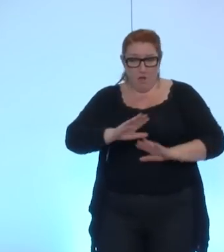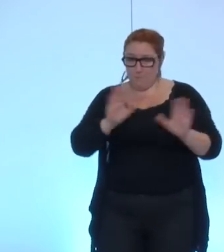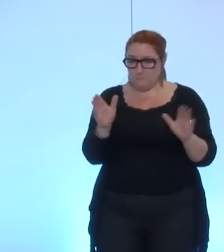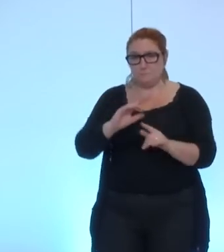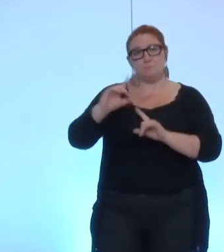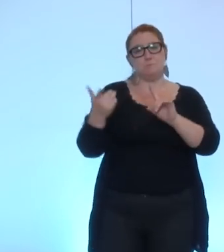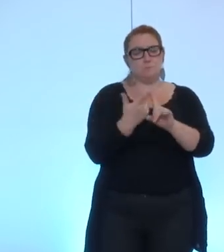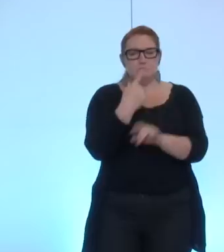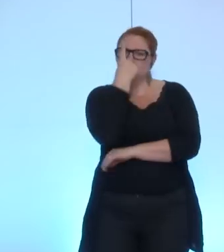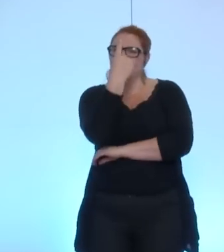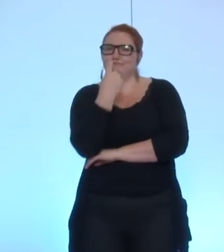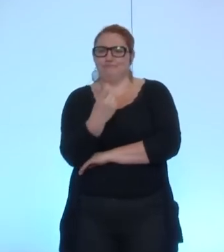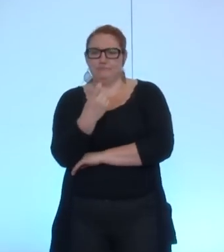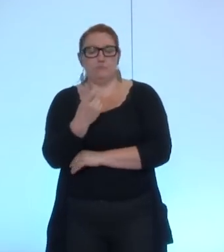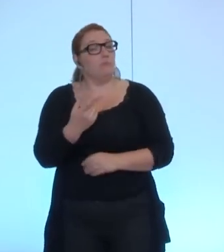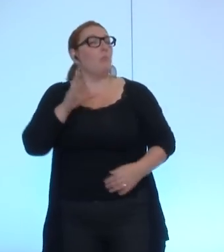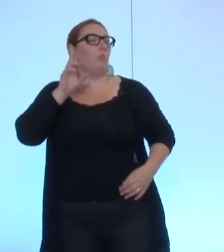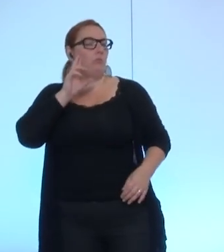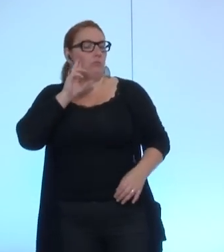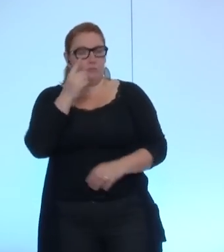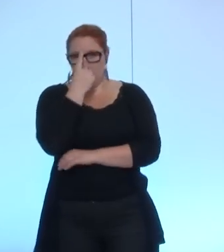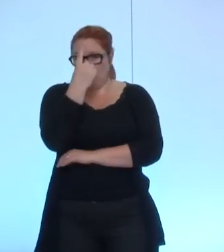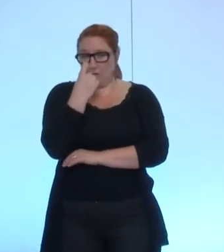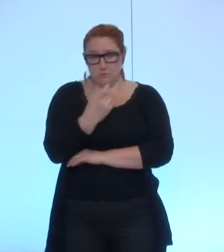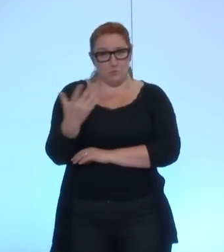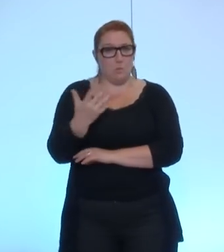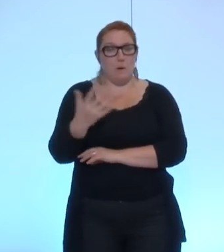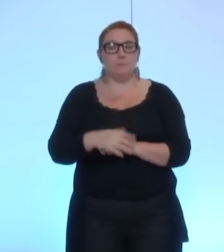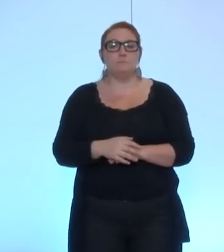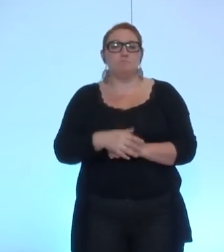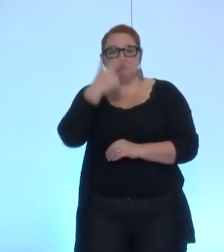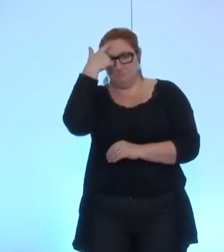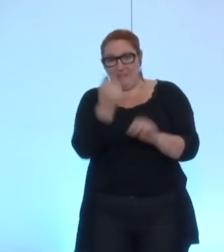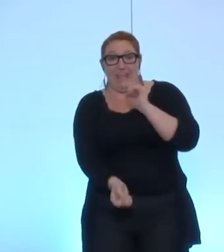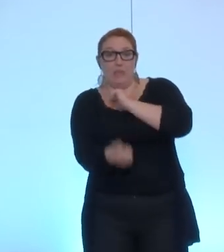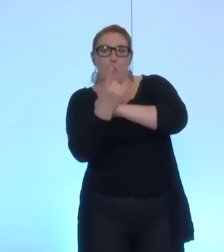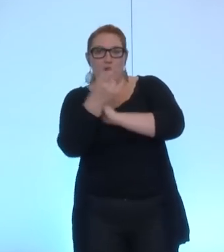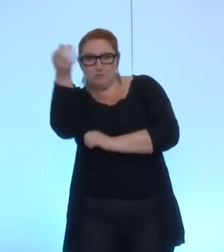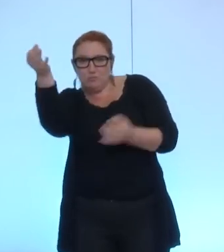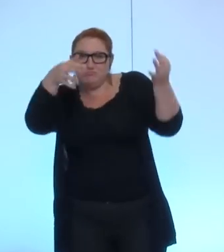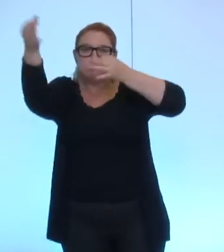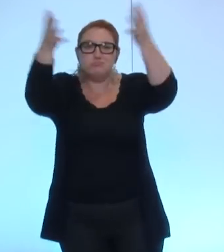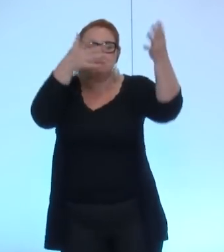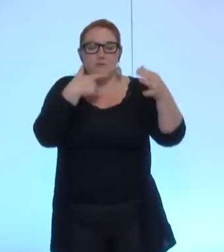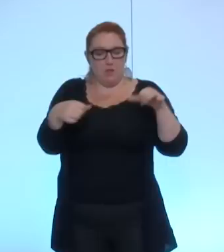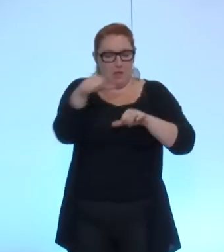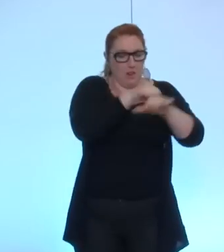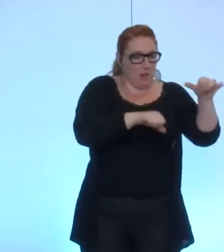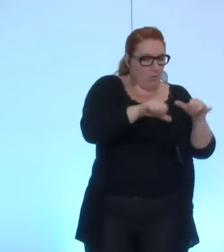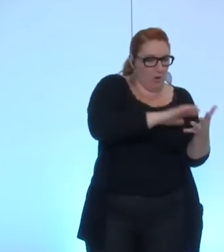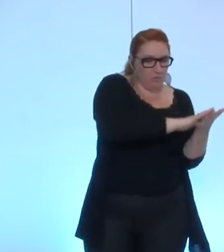vous nous posez la question, à juste titre, de la question de'innovation du laboratoire vers l'emploi.